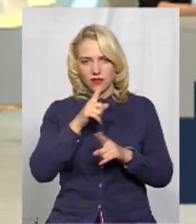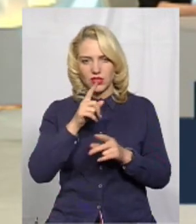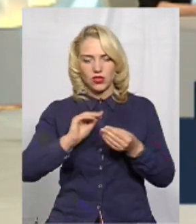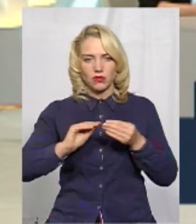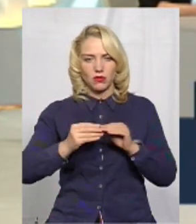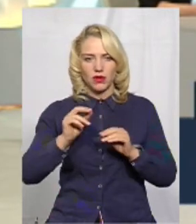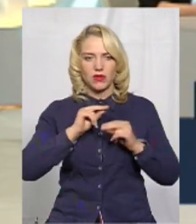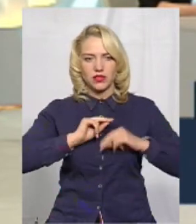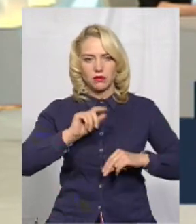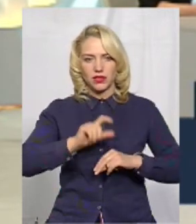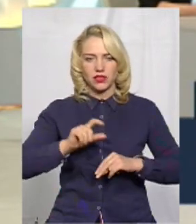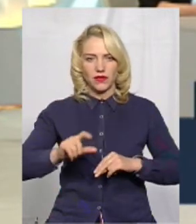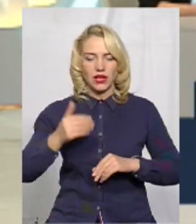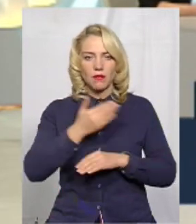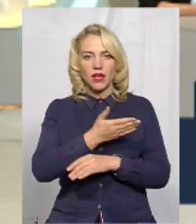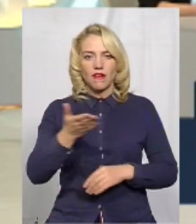працівниками.